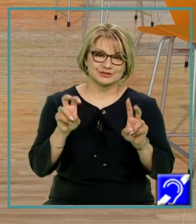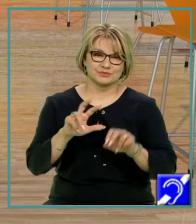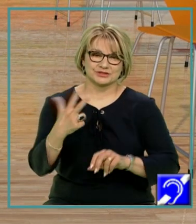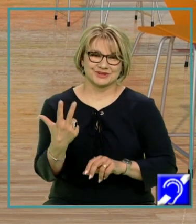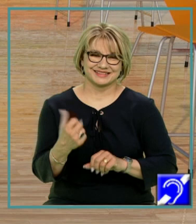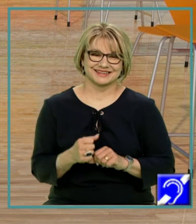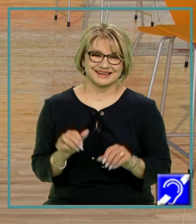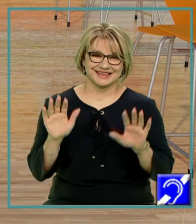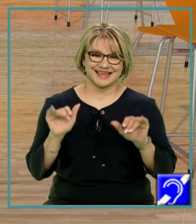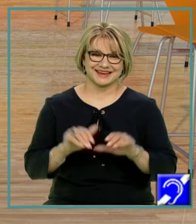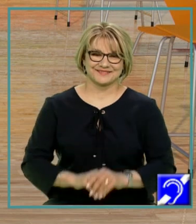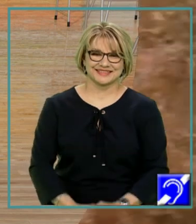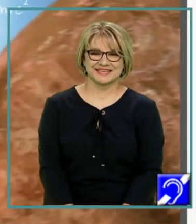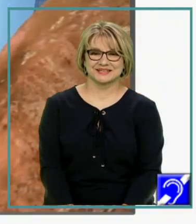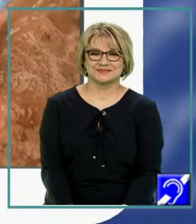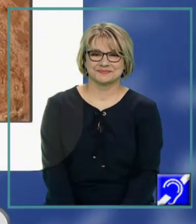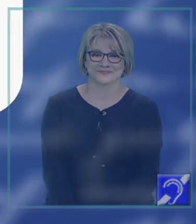al treilea. La revedere!